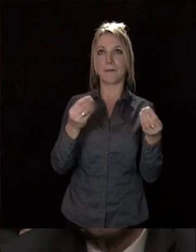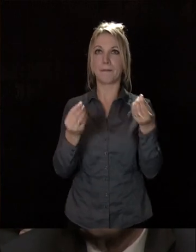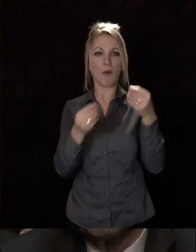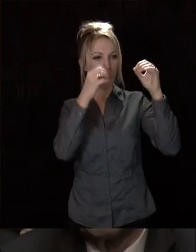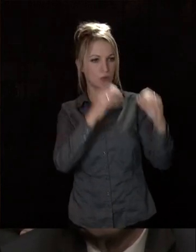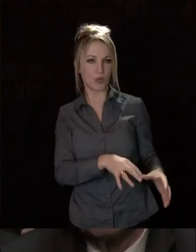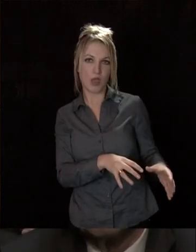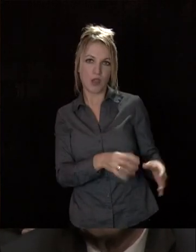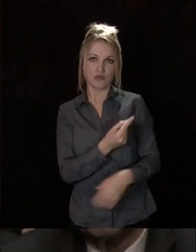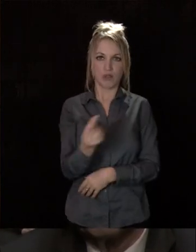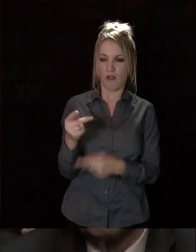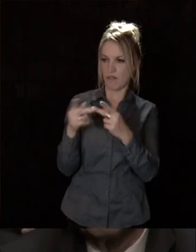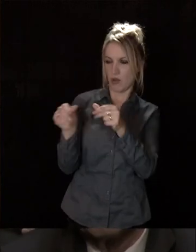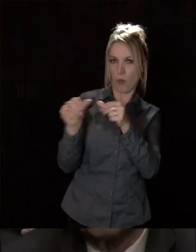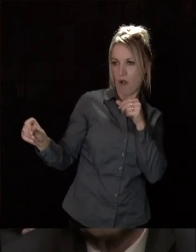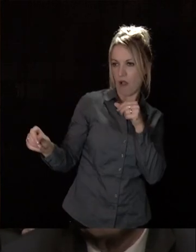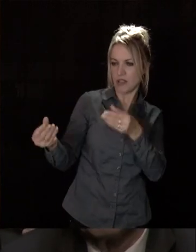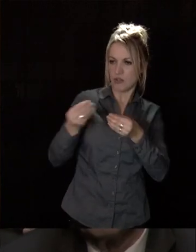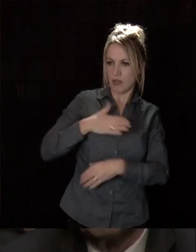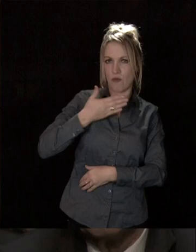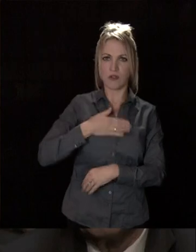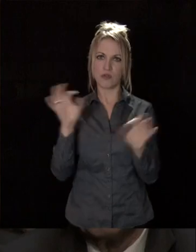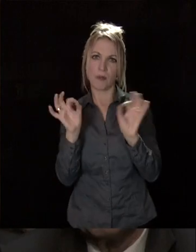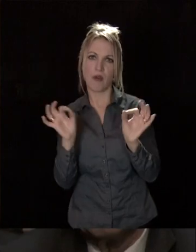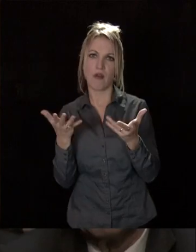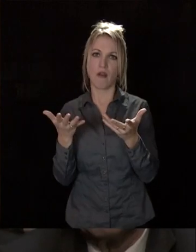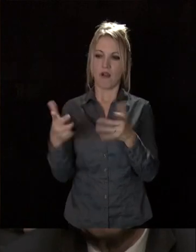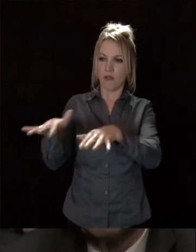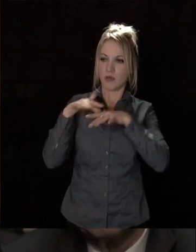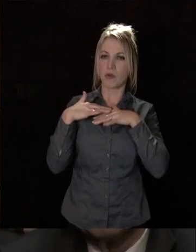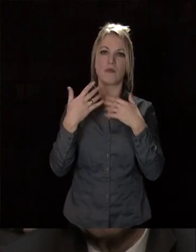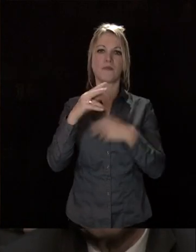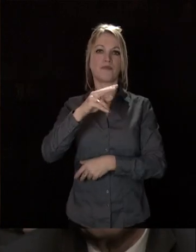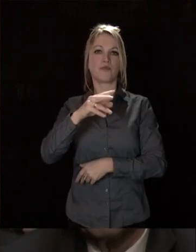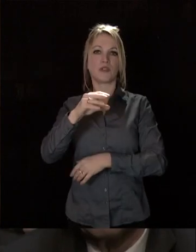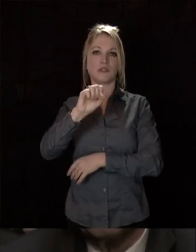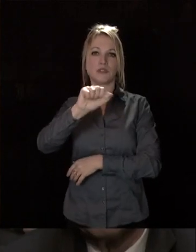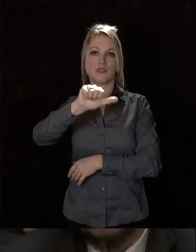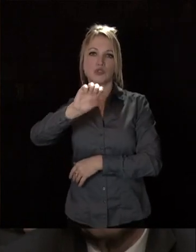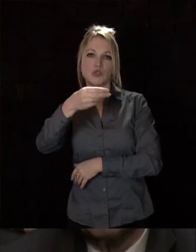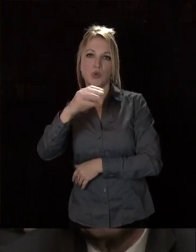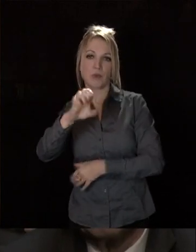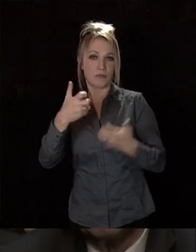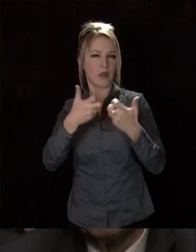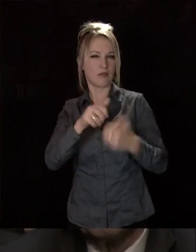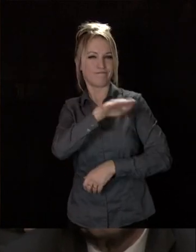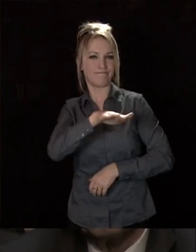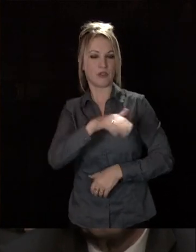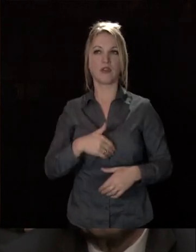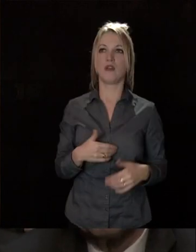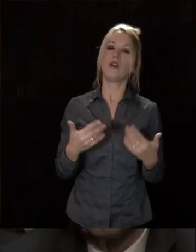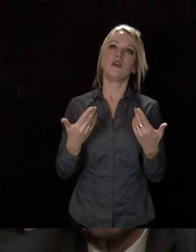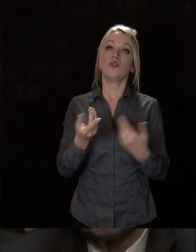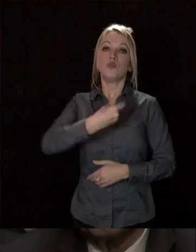abandonnés par la grande ville, de ne pas bénéficier de son rayonnement dans le Val-de-Saône, notamment. Plus que jamais, nous avons le